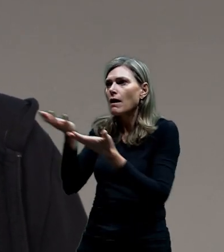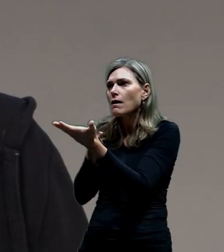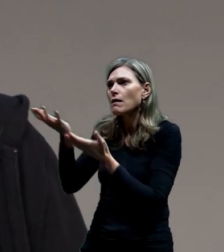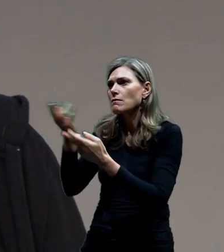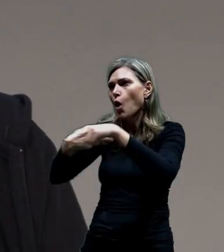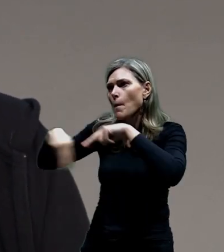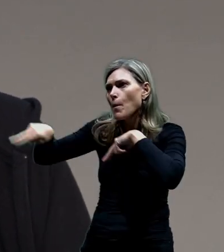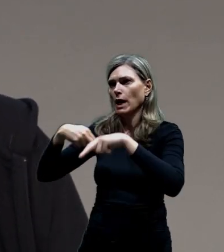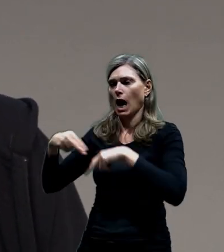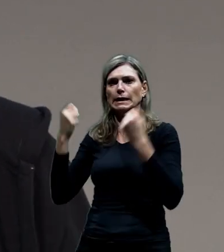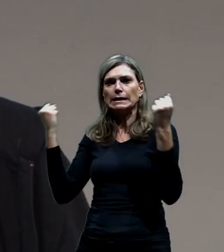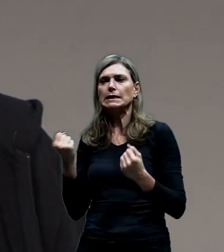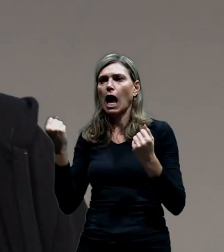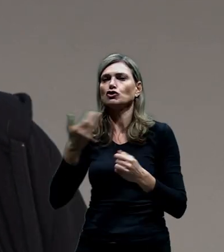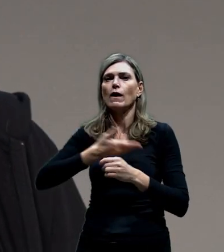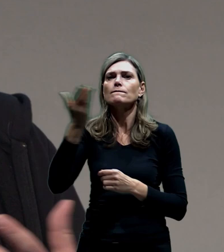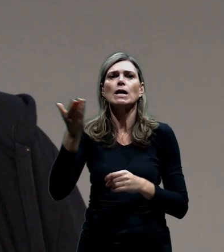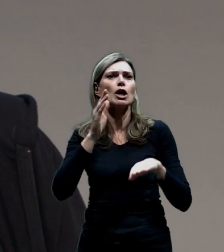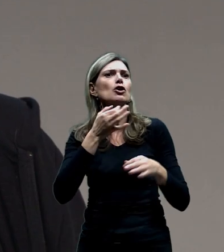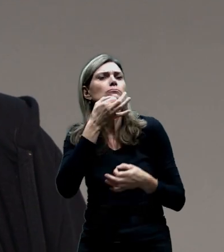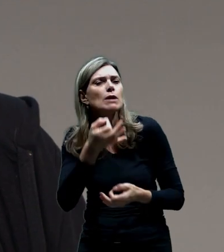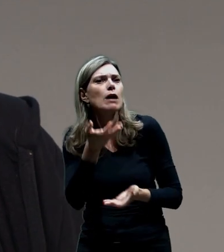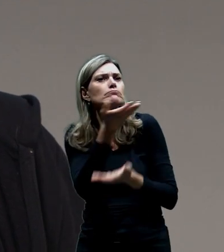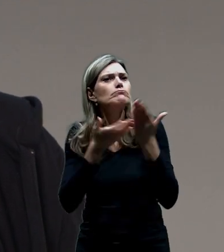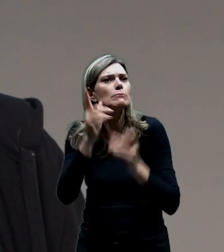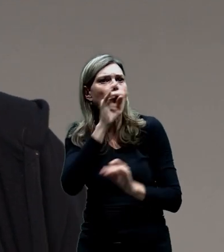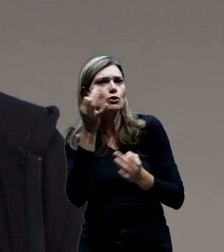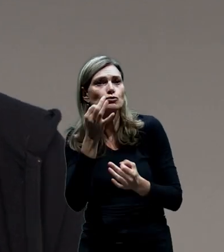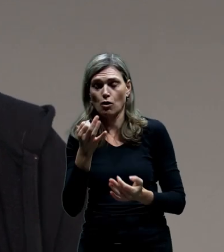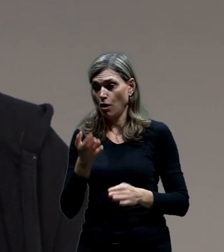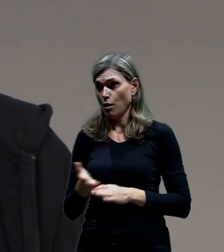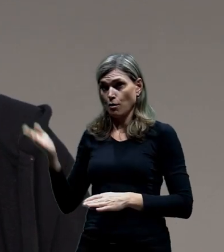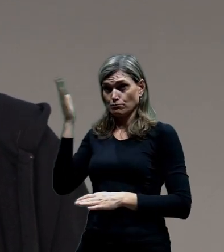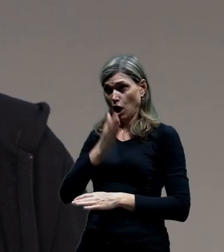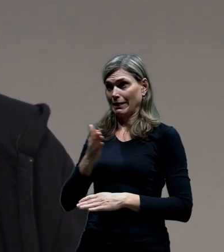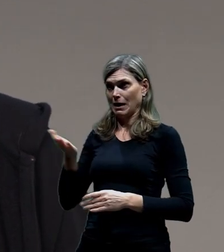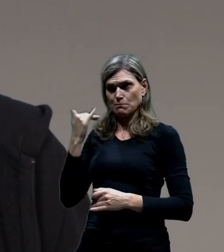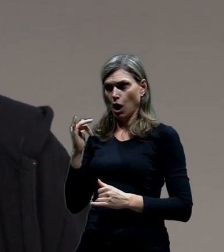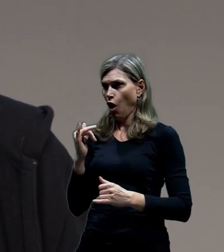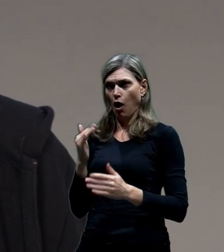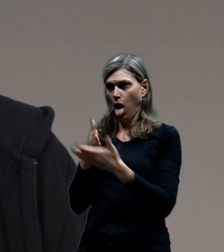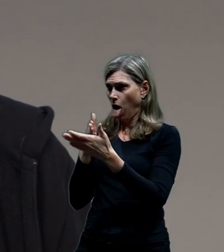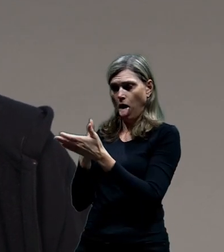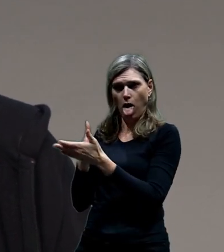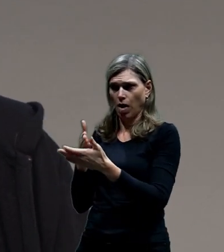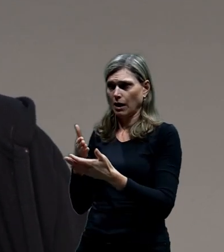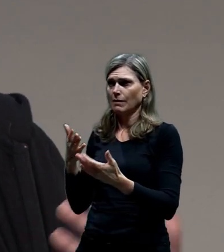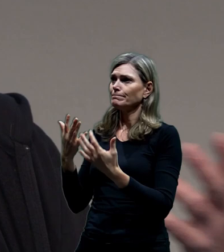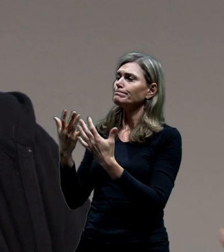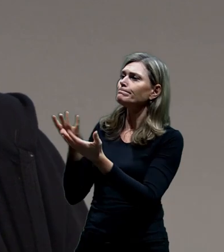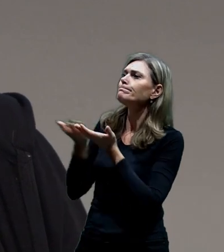s tou veřejností, s obyvatelami Prahy. Předtím mě to vlastně trošku chybělo, musím říct. A